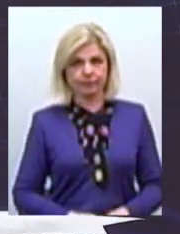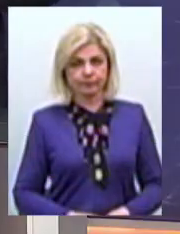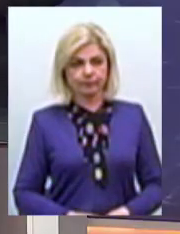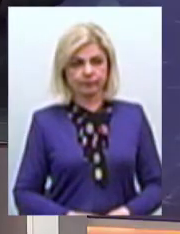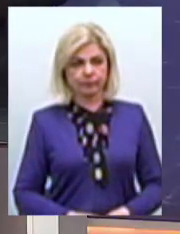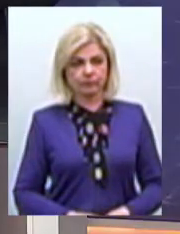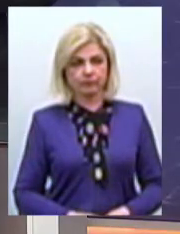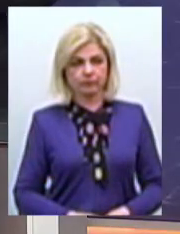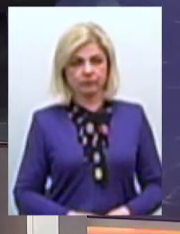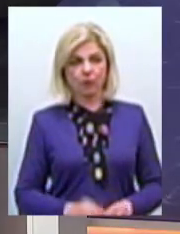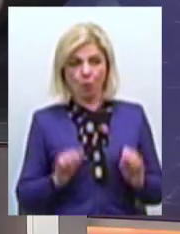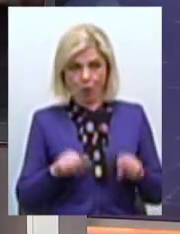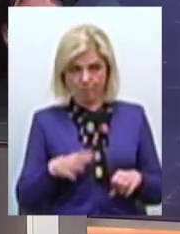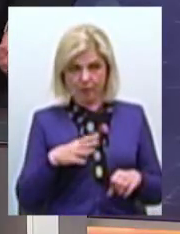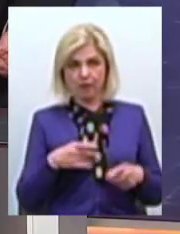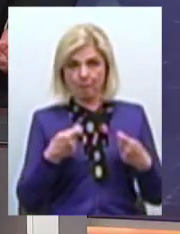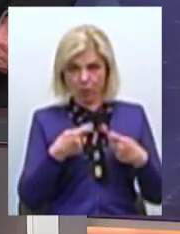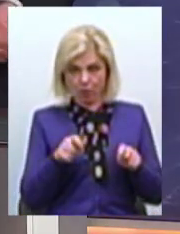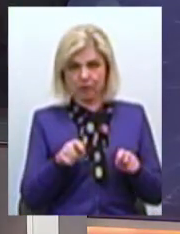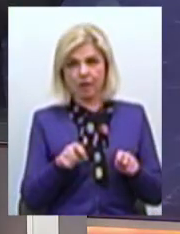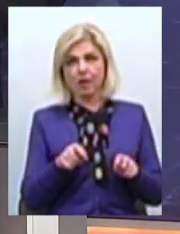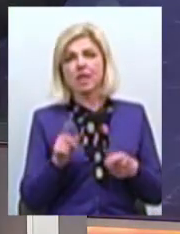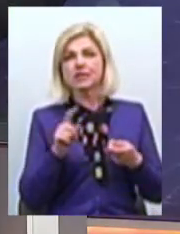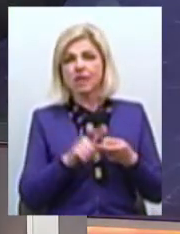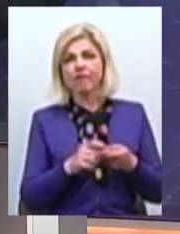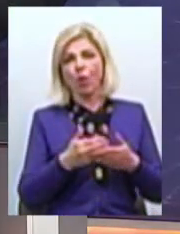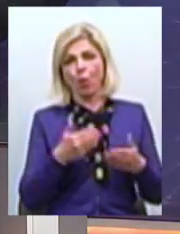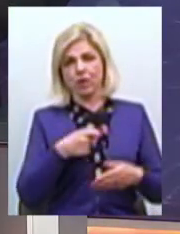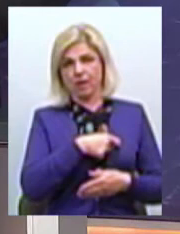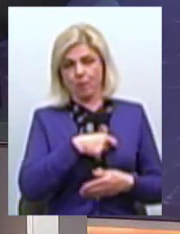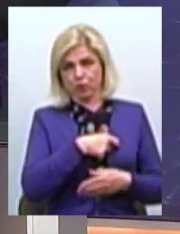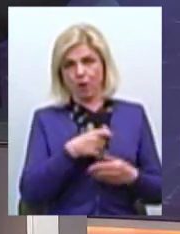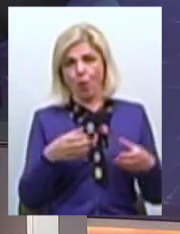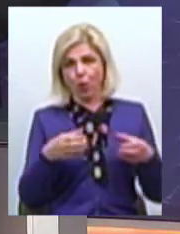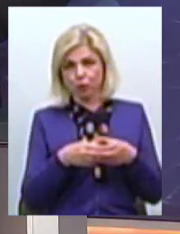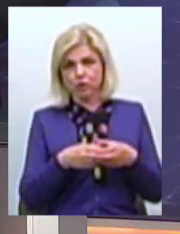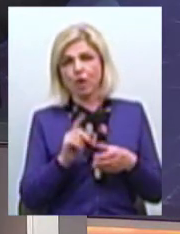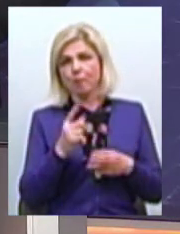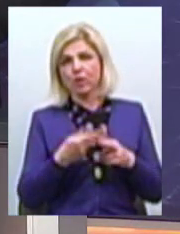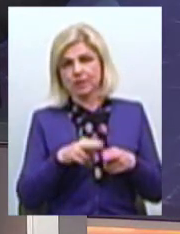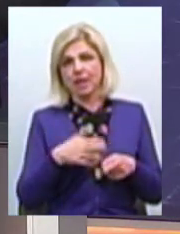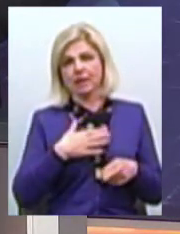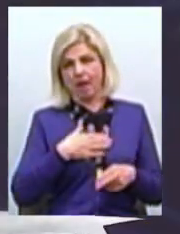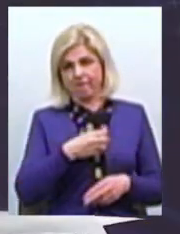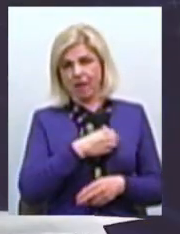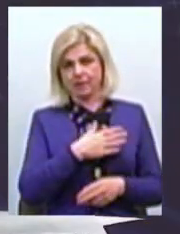Може бути варіант продати, може бути варіант в такому вигляді Це залежить від депутатського корпусу сьогодні обласної ради, тому що це наша власність